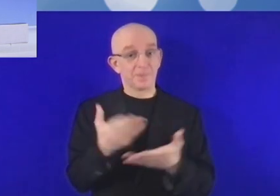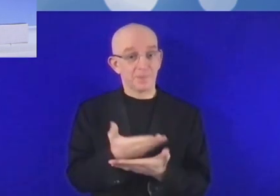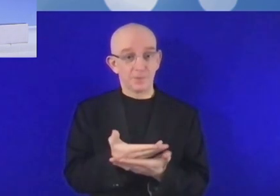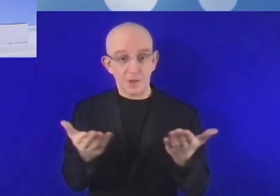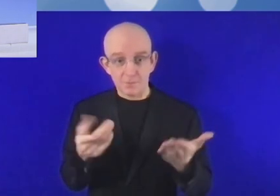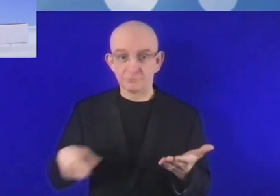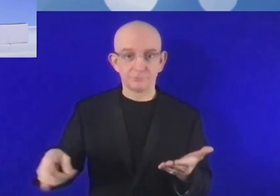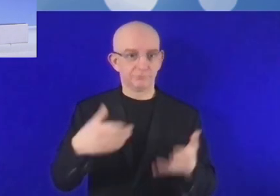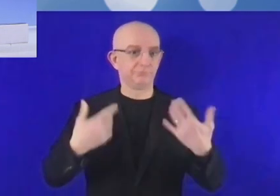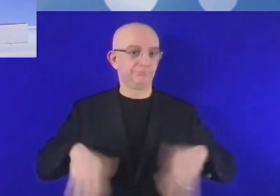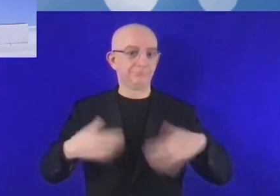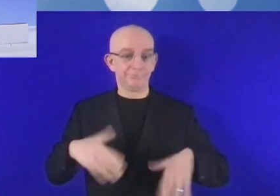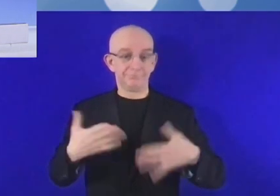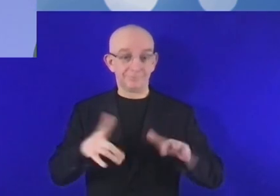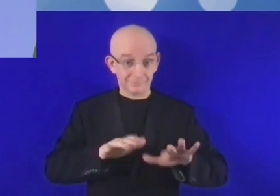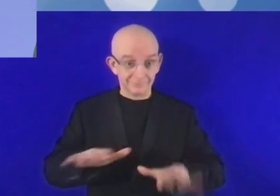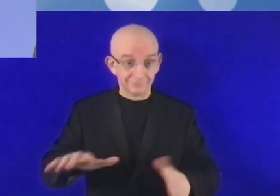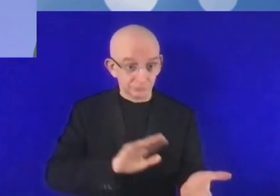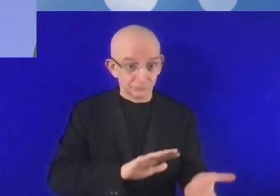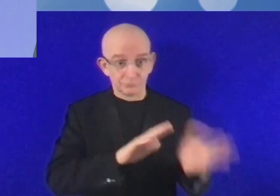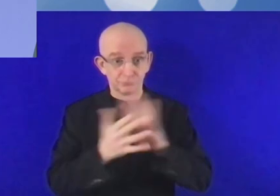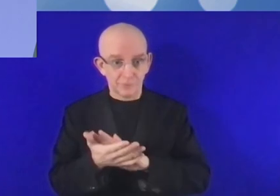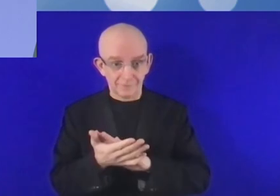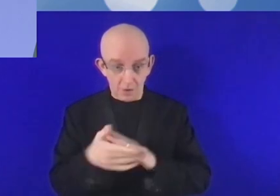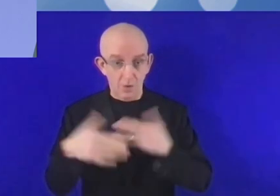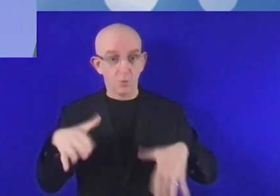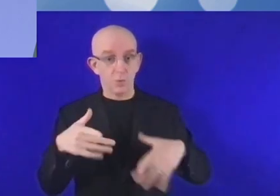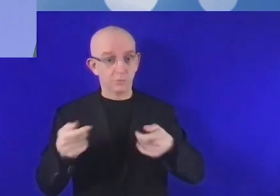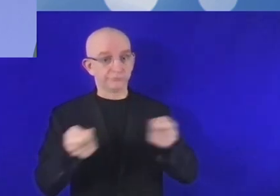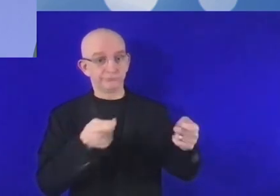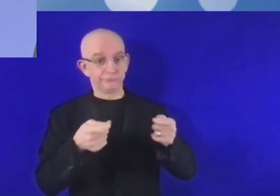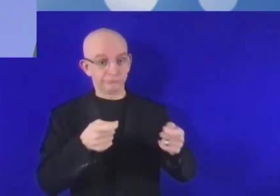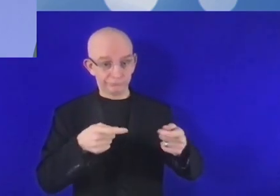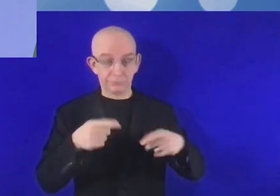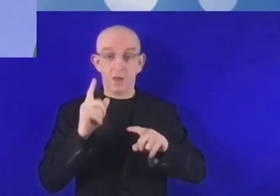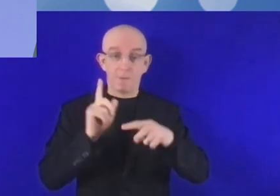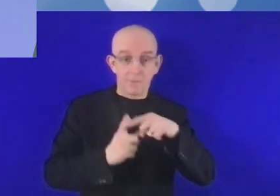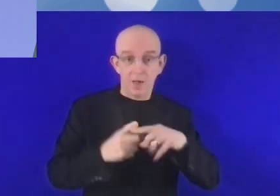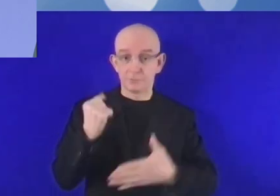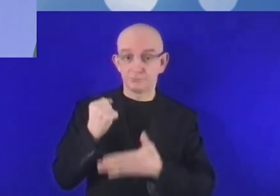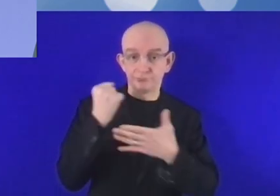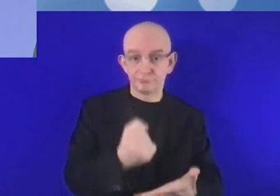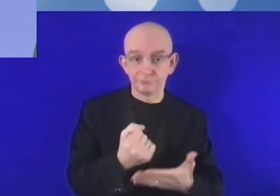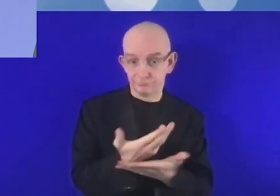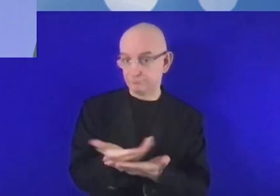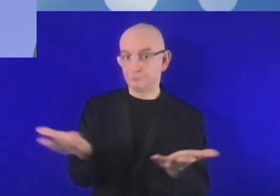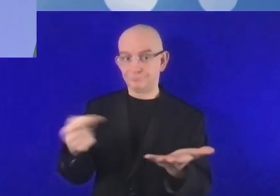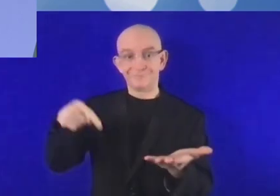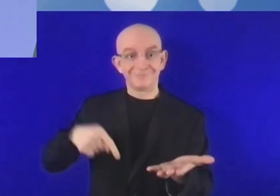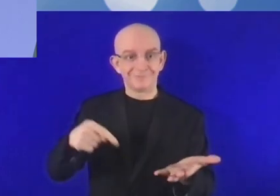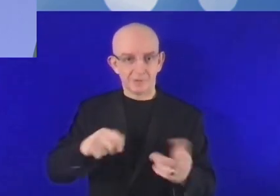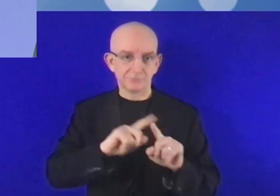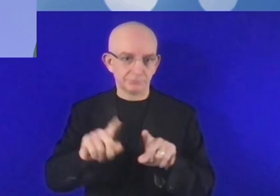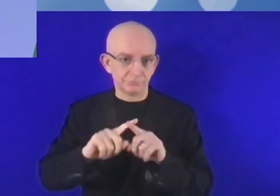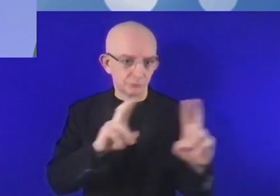Il ne fait aucun doute que la transformation numérique est un sujet important. C'est celui dont nous occupons aujourd